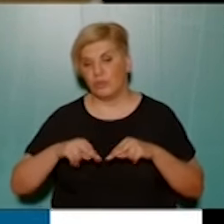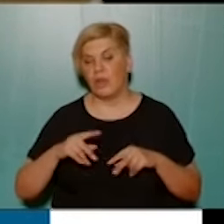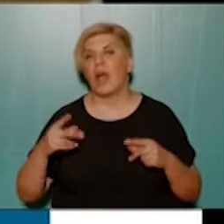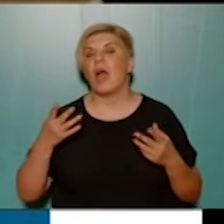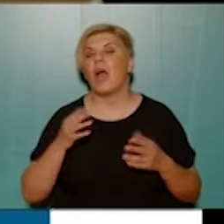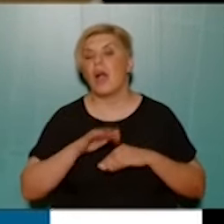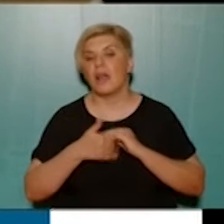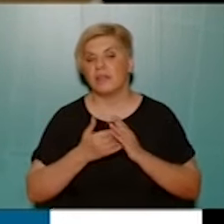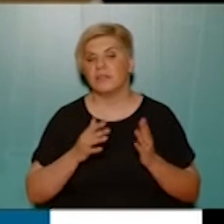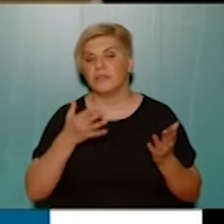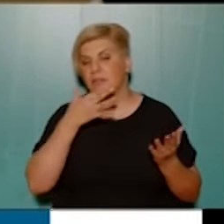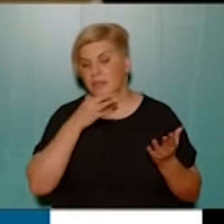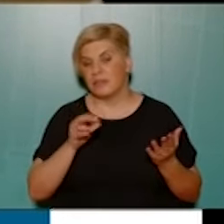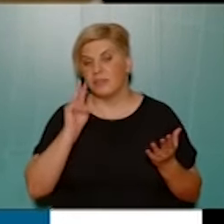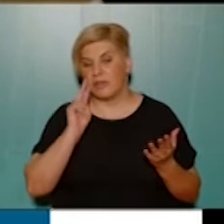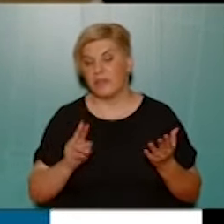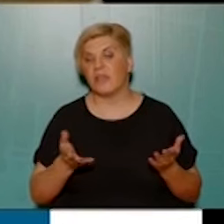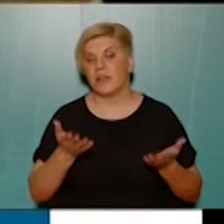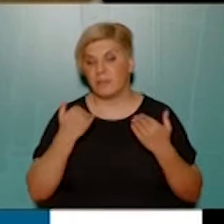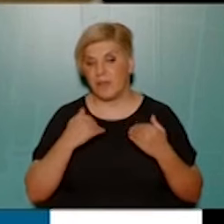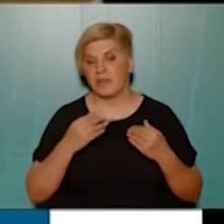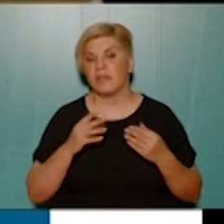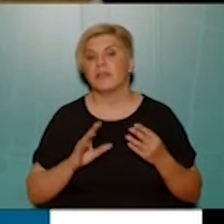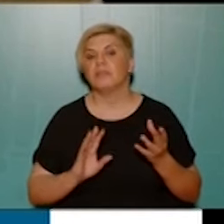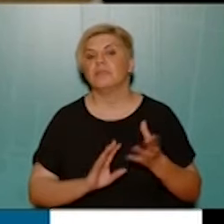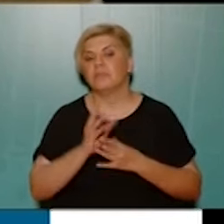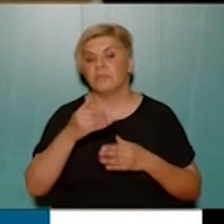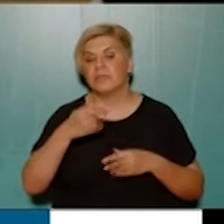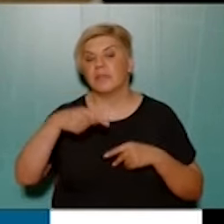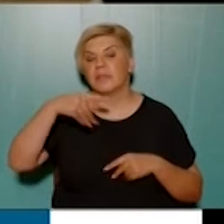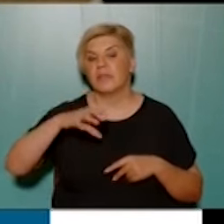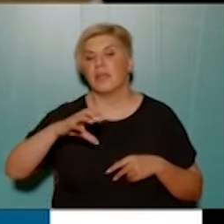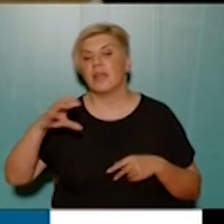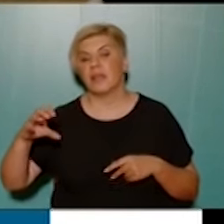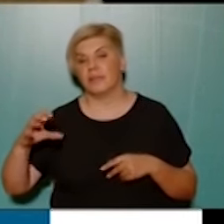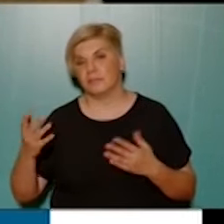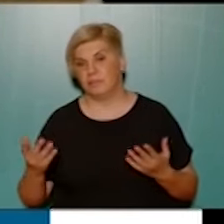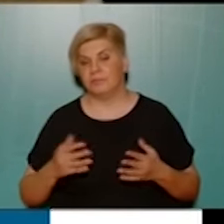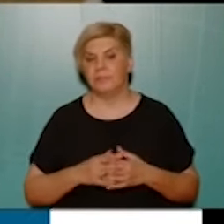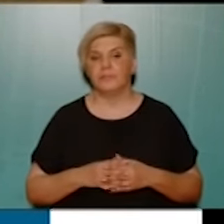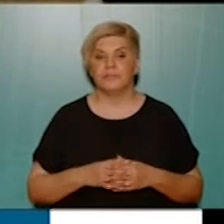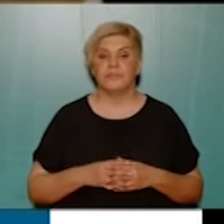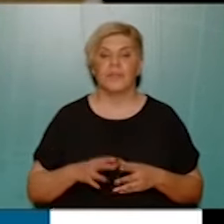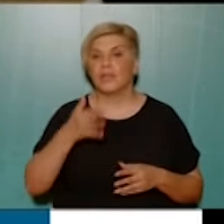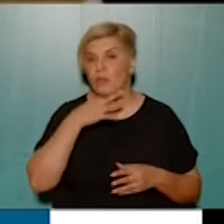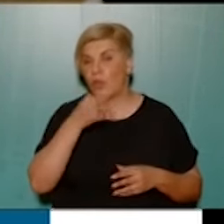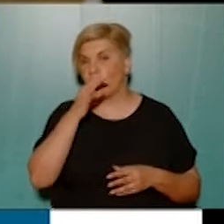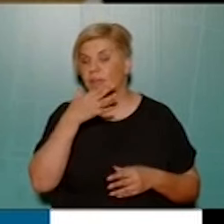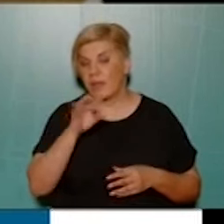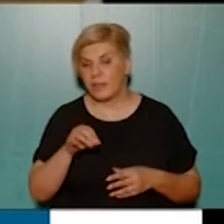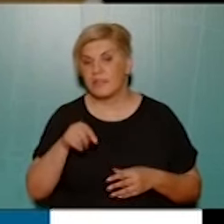ασχέτως από ό,τι φαίνεται γιατί αν δεν υπάρχει εξέλιξη αυτή τη στιγμή από το ΤΕΕ γιατί δεν είναι μόνο αυτό το ζήτημα. Και το λέω γιατί